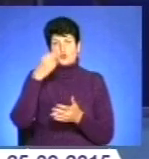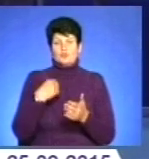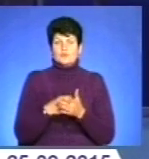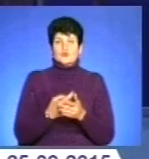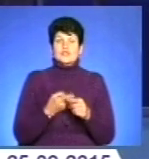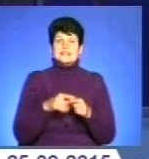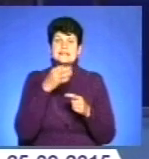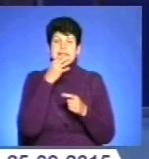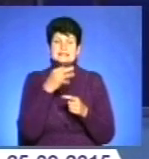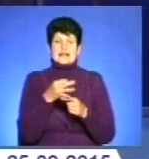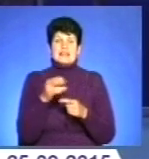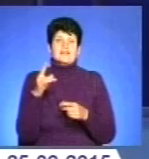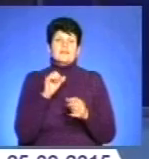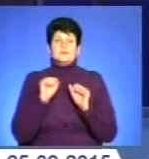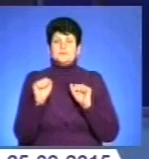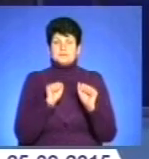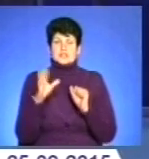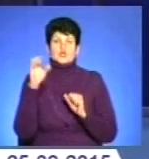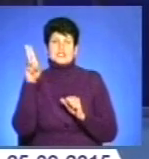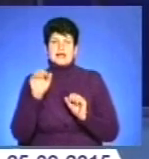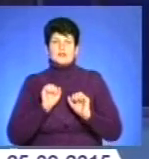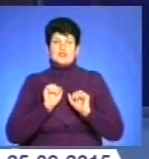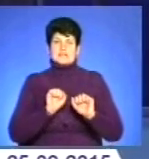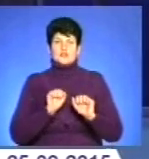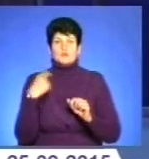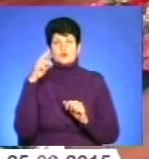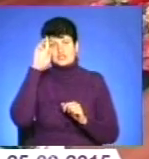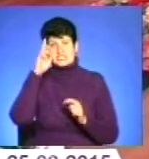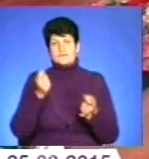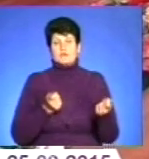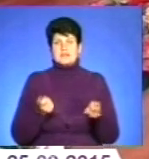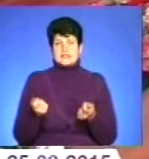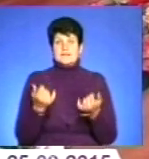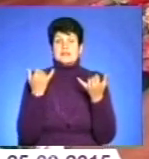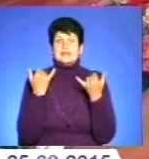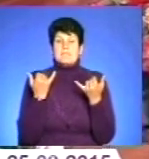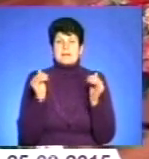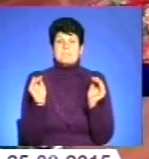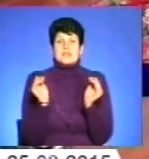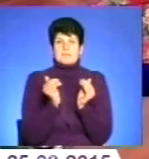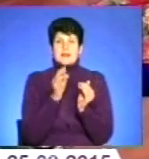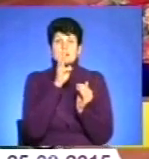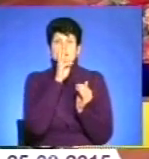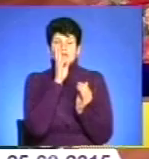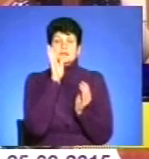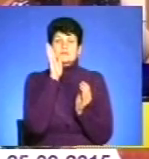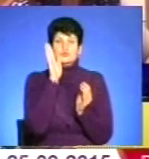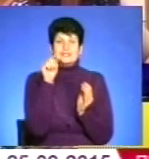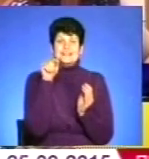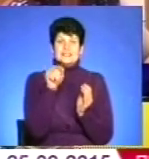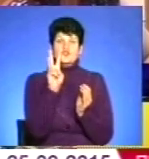повідомили у Департаменті соціального захисту населення обласної державної адміністрації. Відтепер мінімальна заробітна плата становить